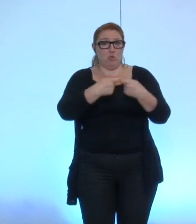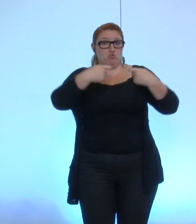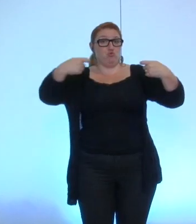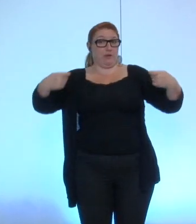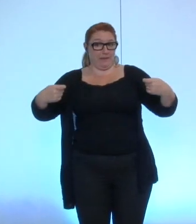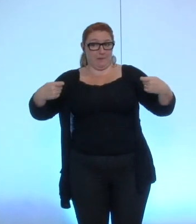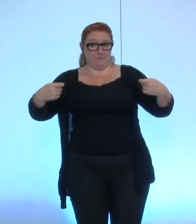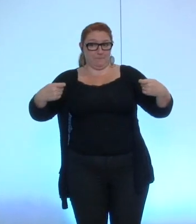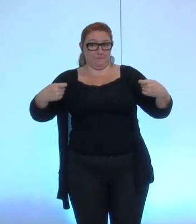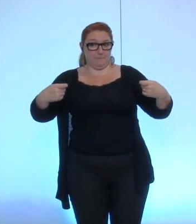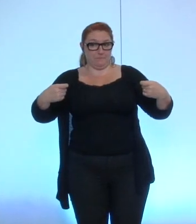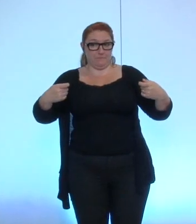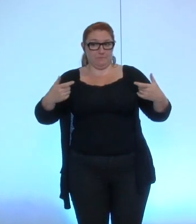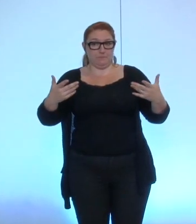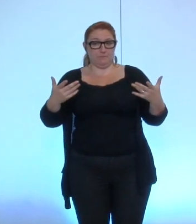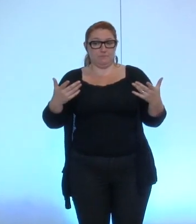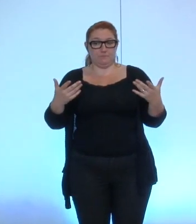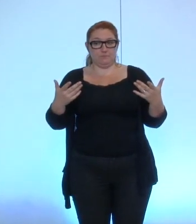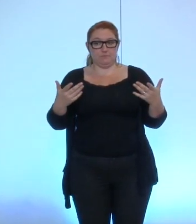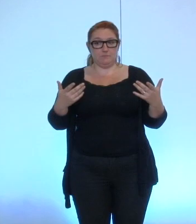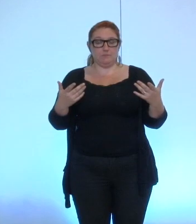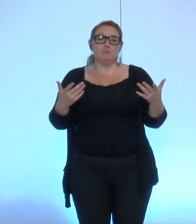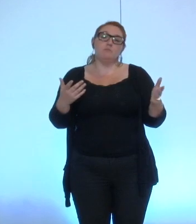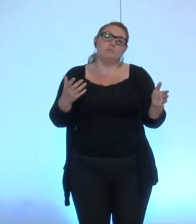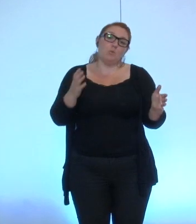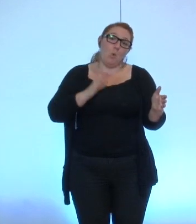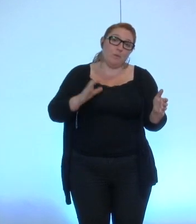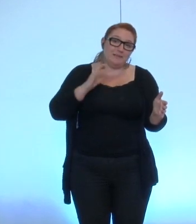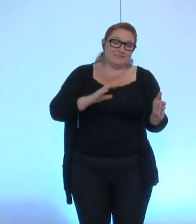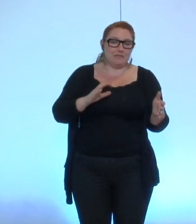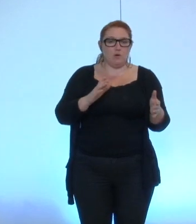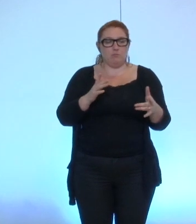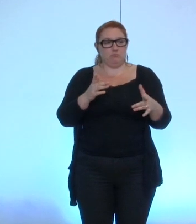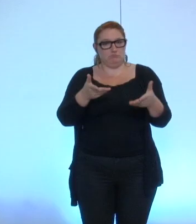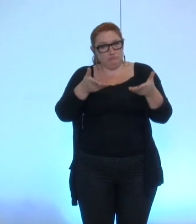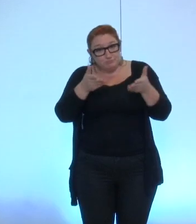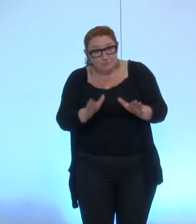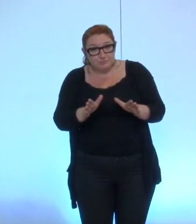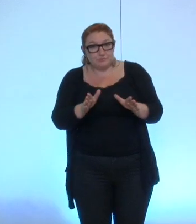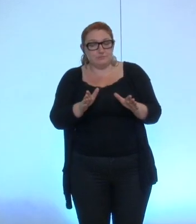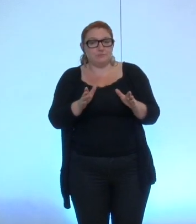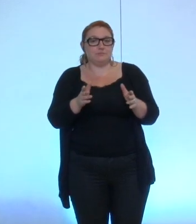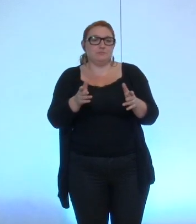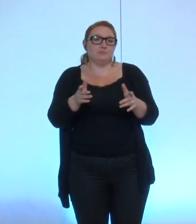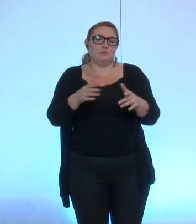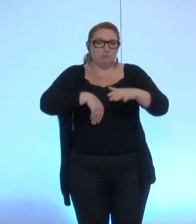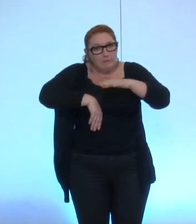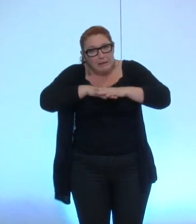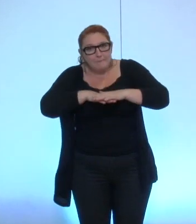élément qui est fixé, discuté et dans la mesure du possible limité en conférence des présidents.